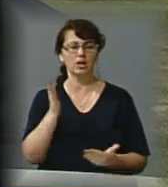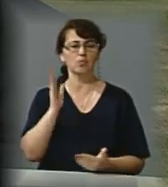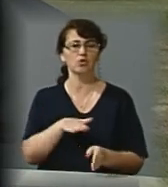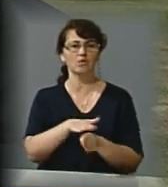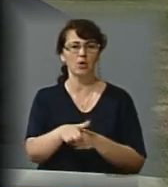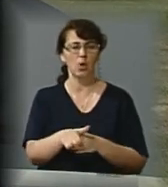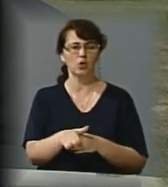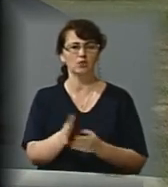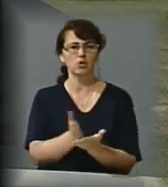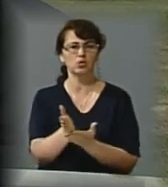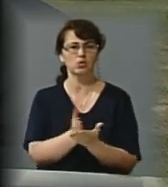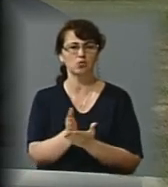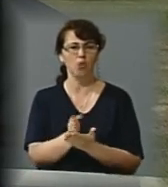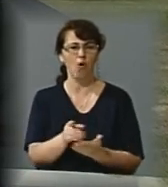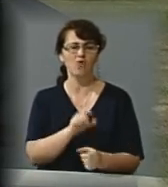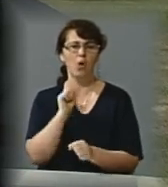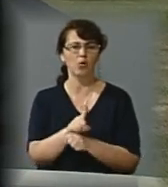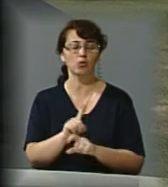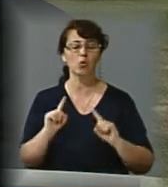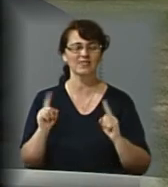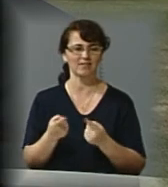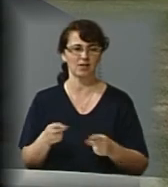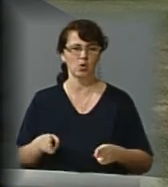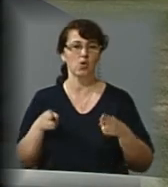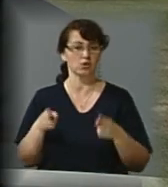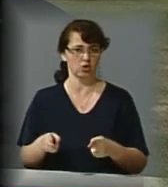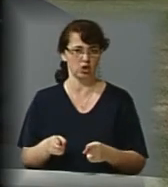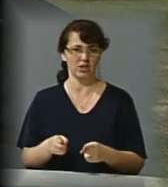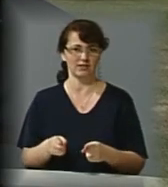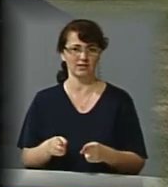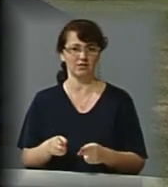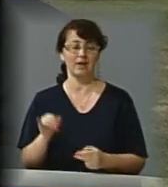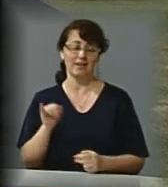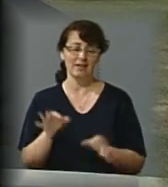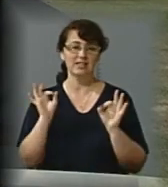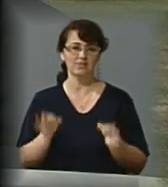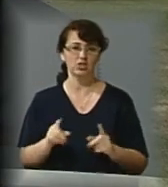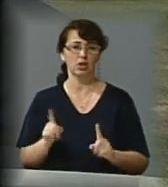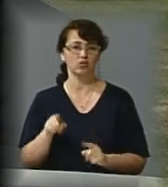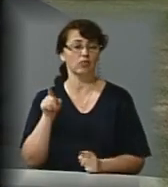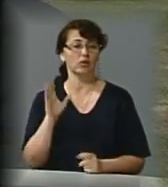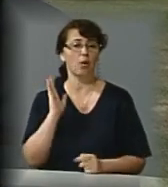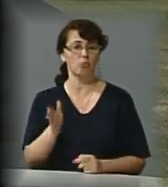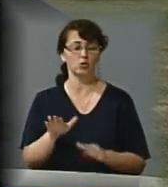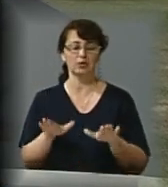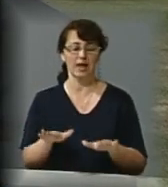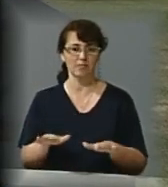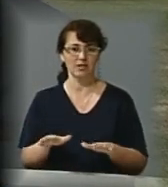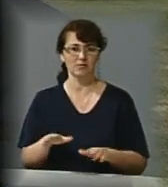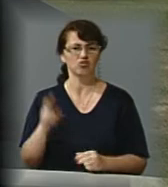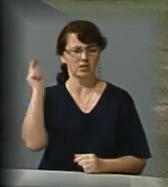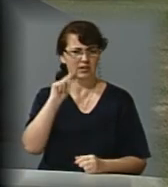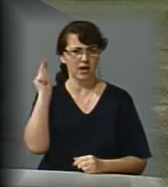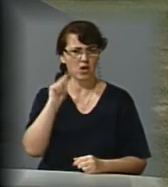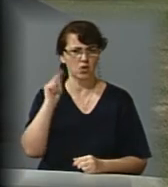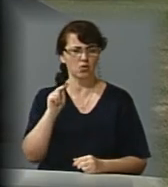'язки по затриманню злочинців. І, звичайно, вони будуть на місці тренуватися,